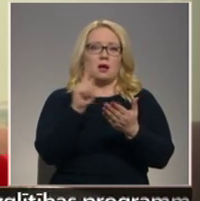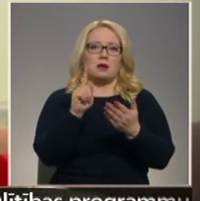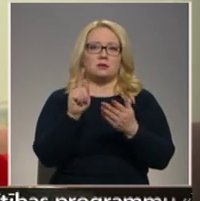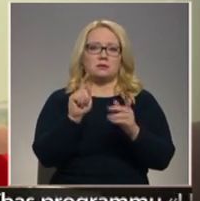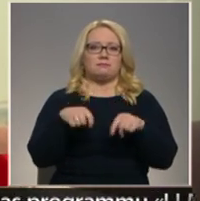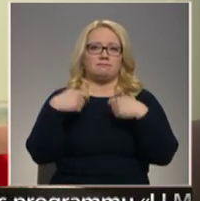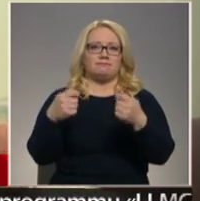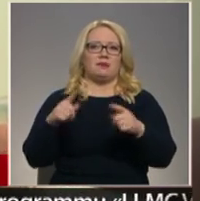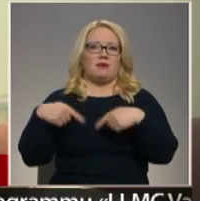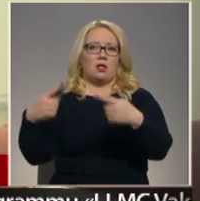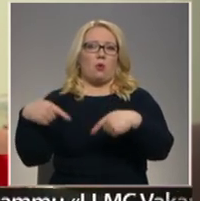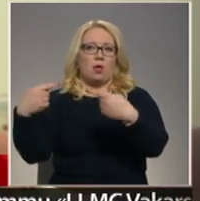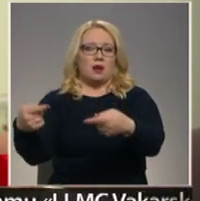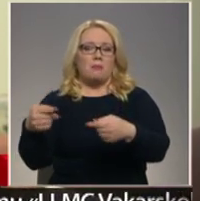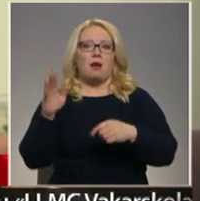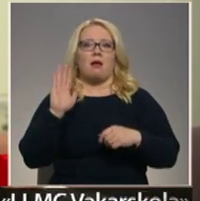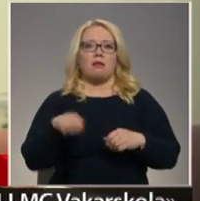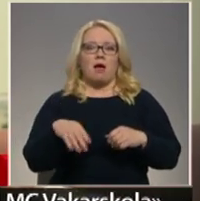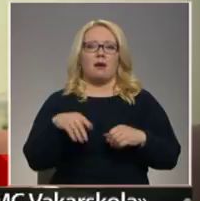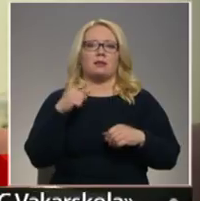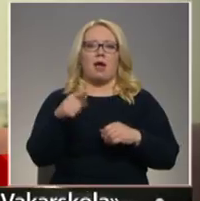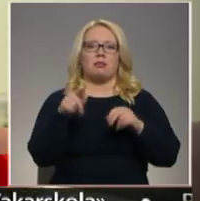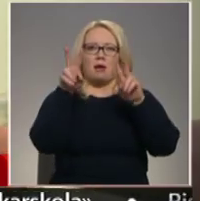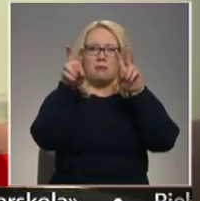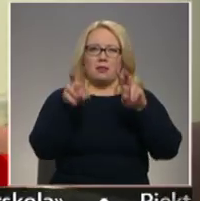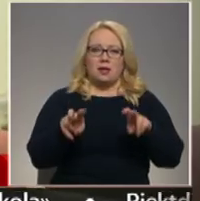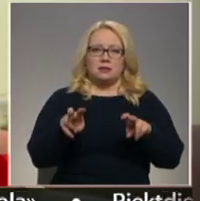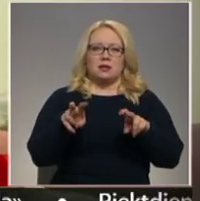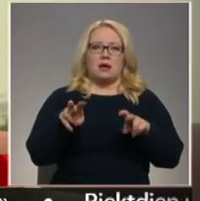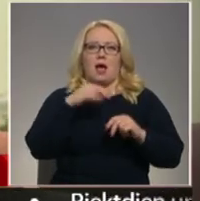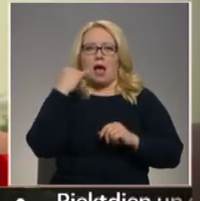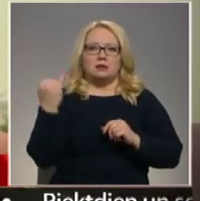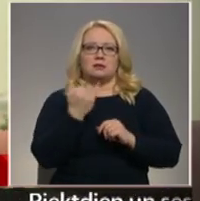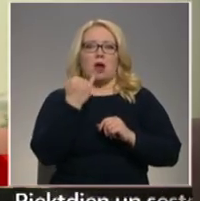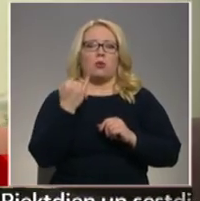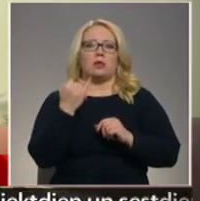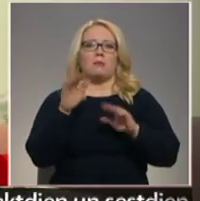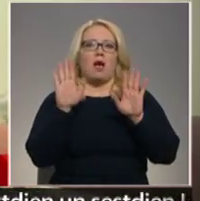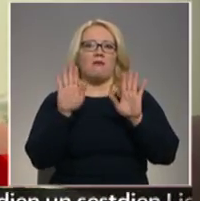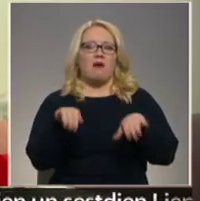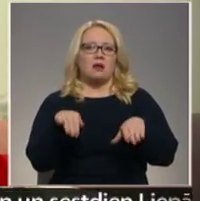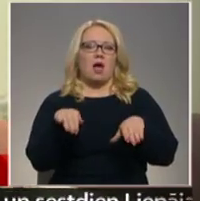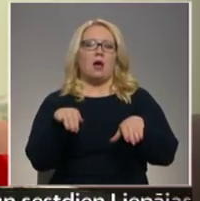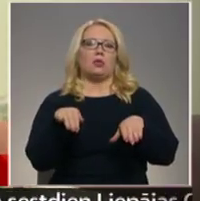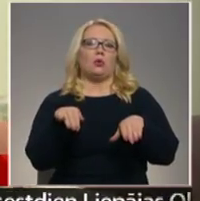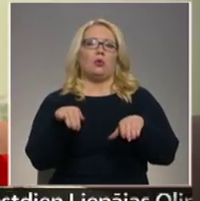rokā, lai lielā tādā pēdnieciskā aizrautībā varētu